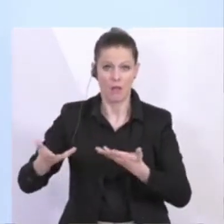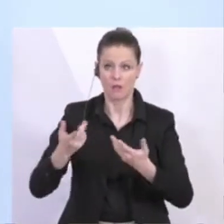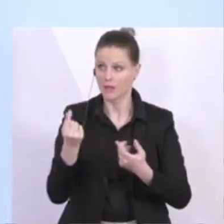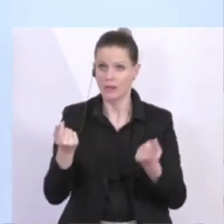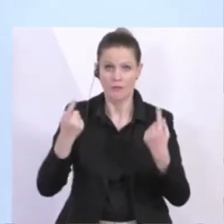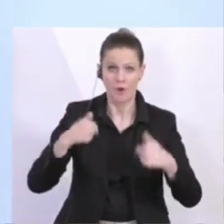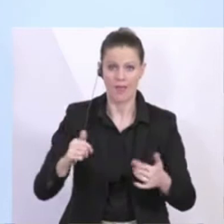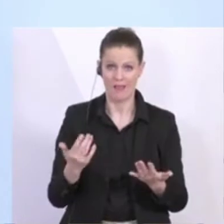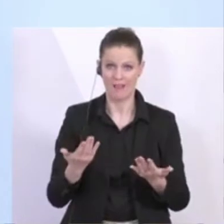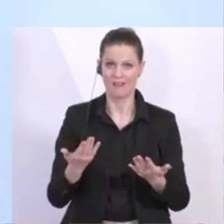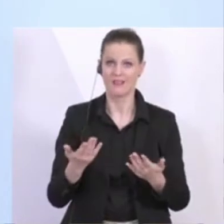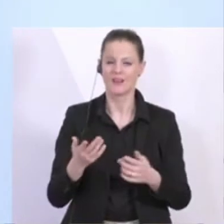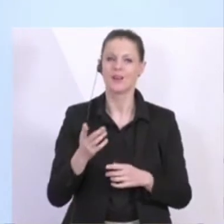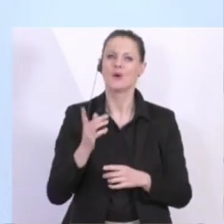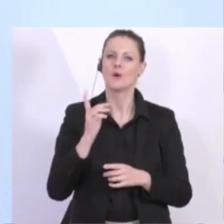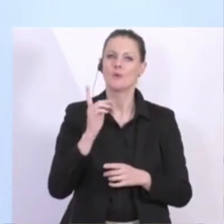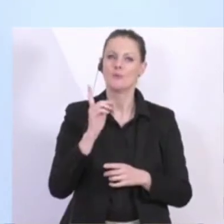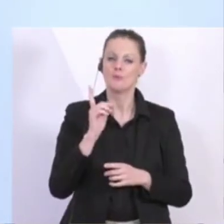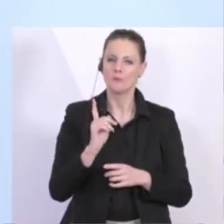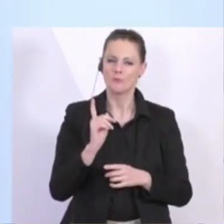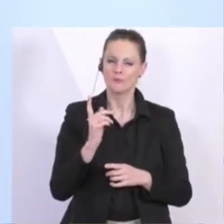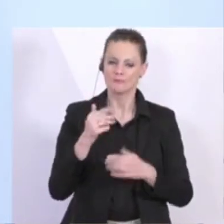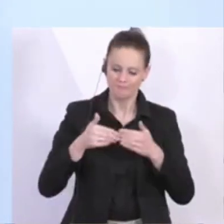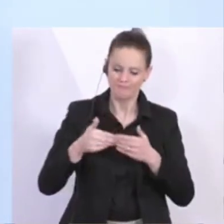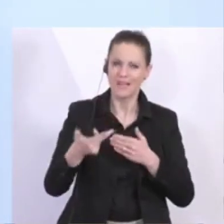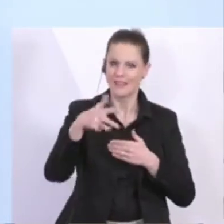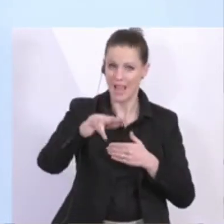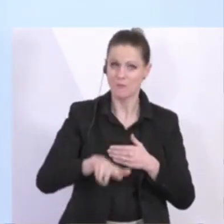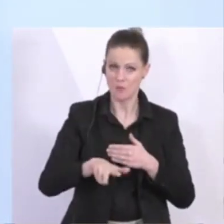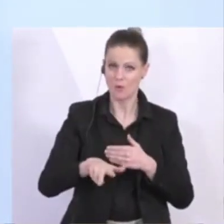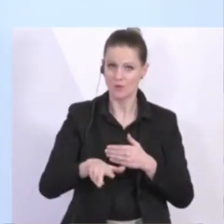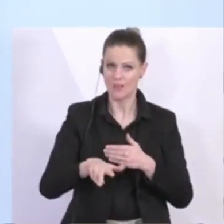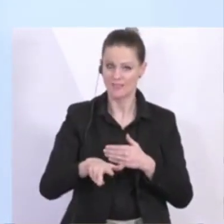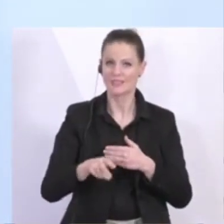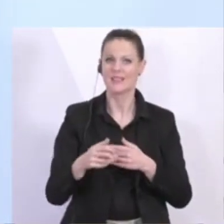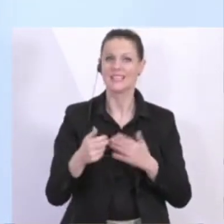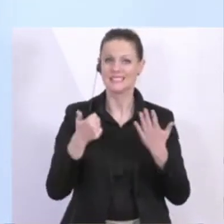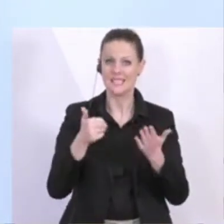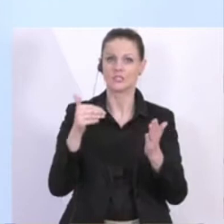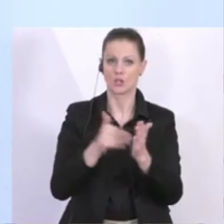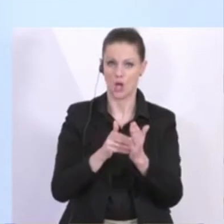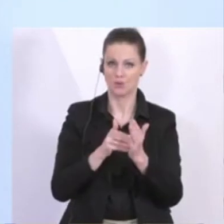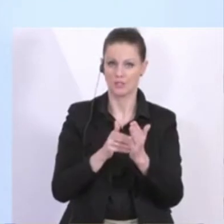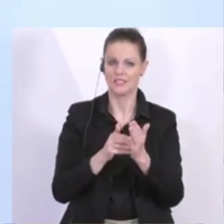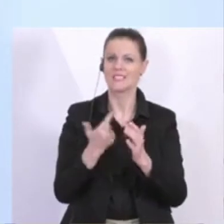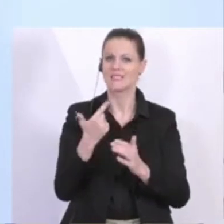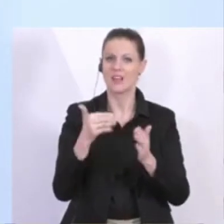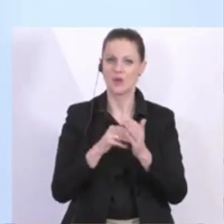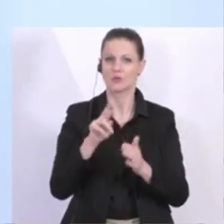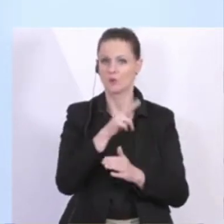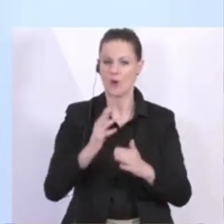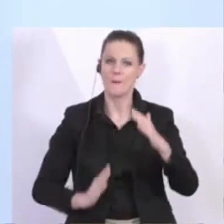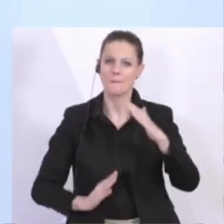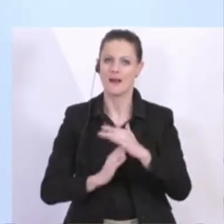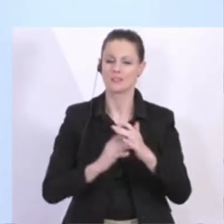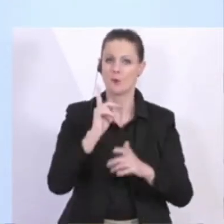bis zu 6.000 Euro innerhalb von drei Monaten geben, also bis zu 2.000 Euro Maximum pro Monat für jede